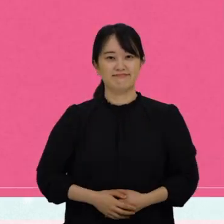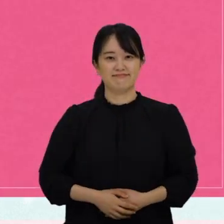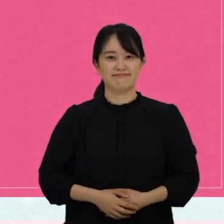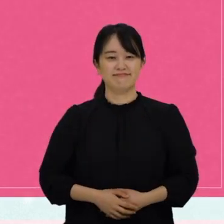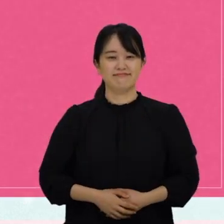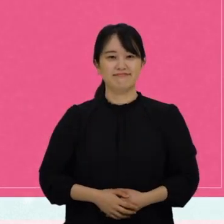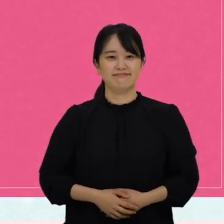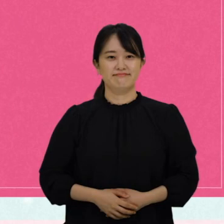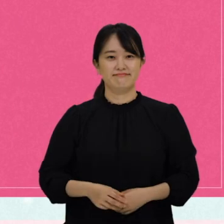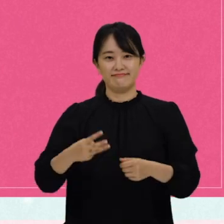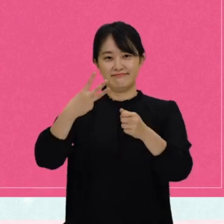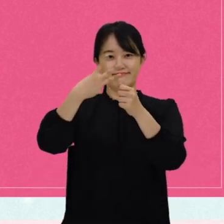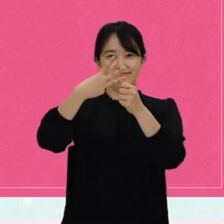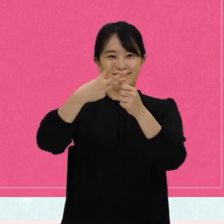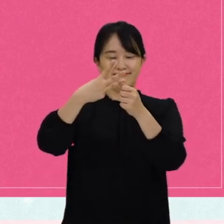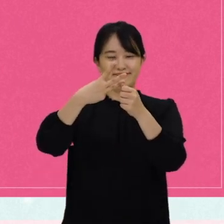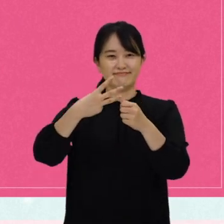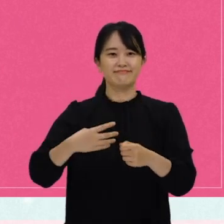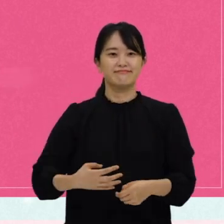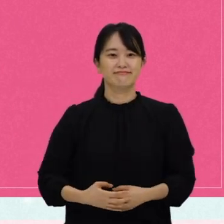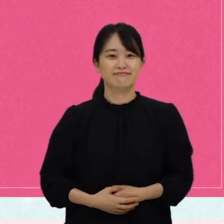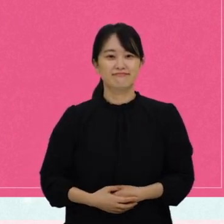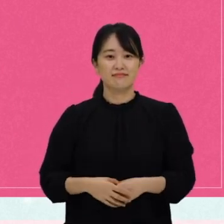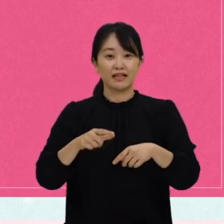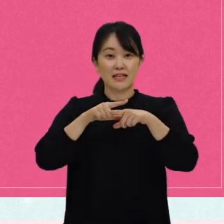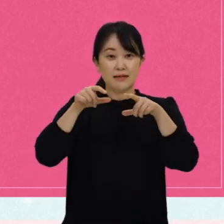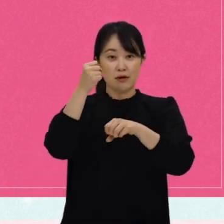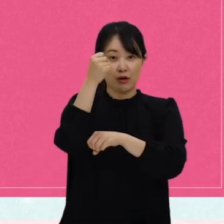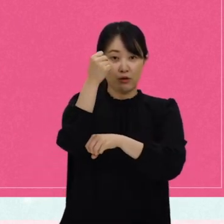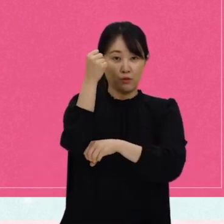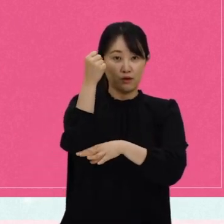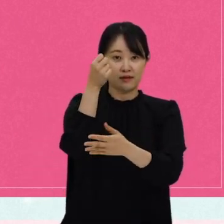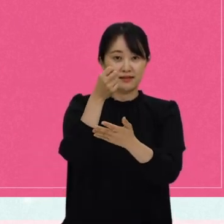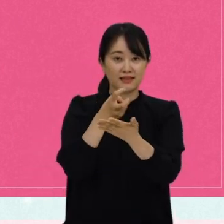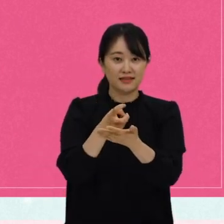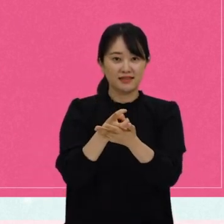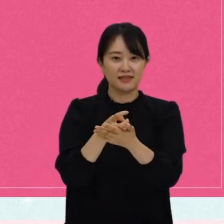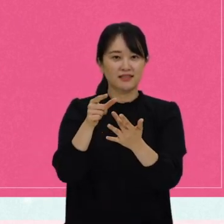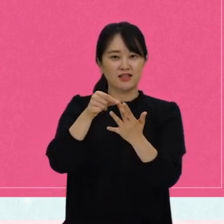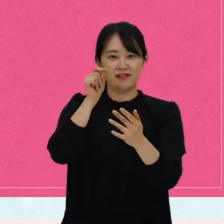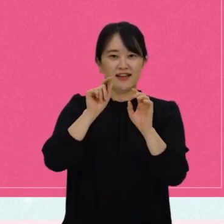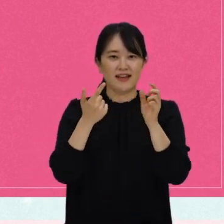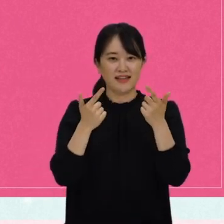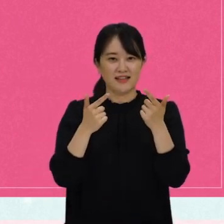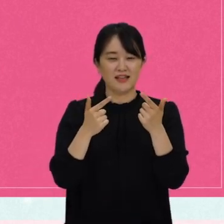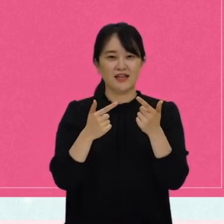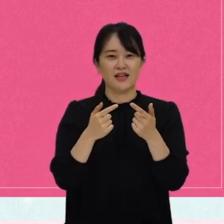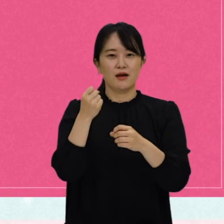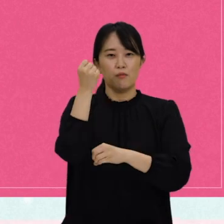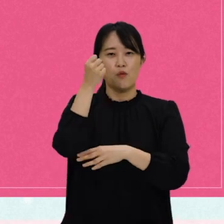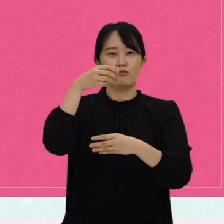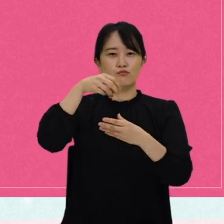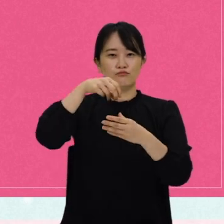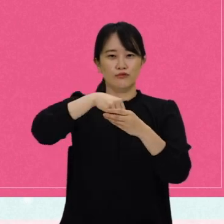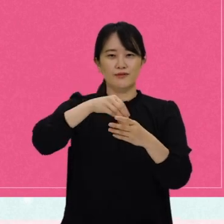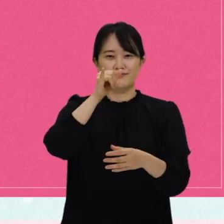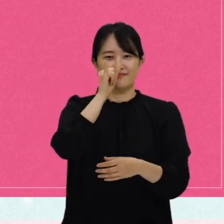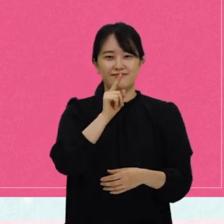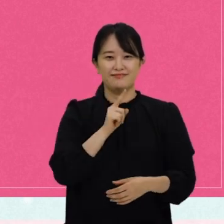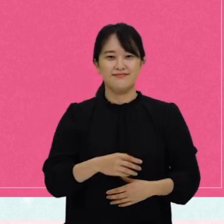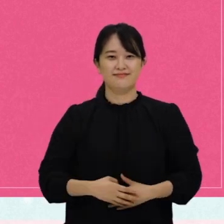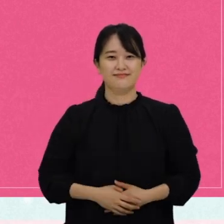정답은 3번이에요. 일반 원칙은 선택의정서가 아닌 협약 본문에 포함되어 있습니다.